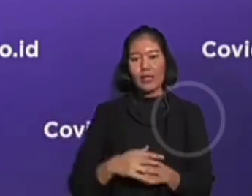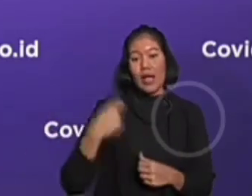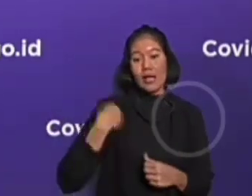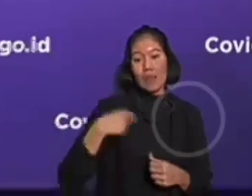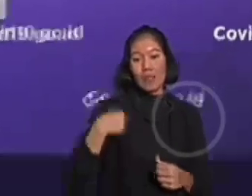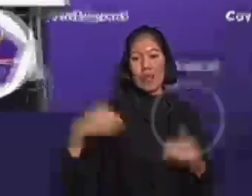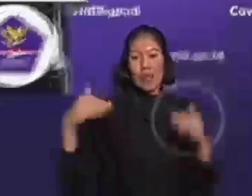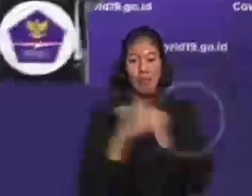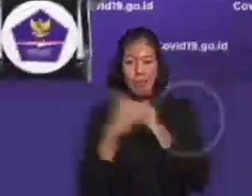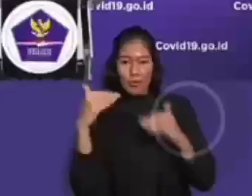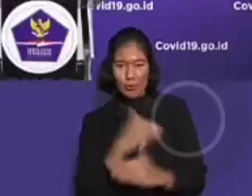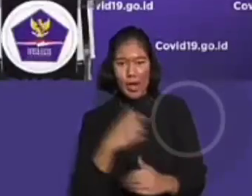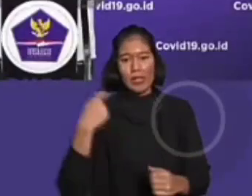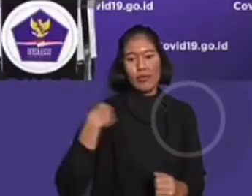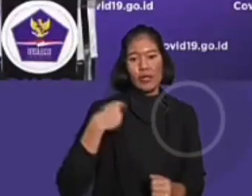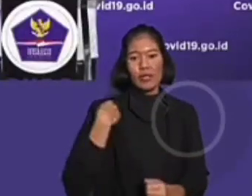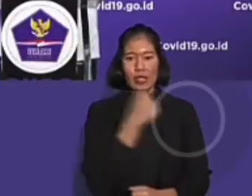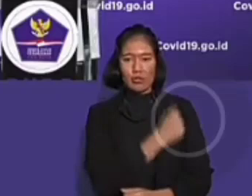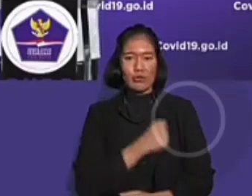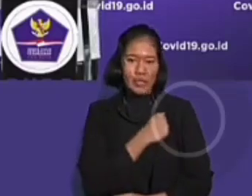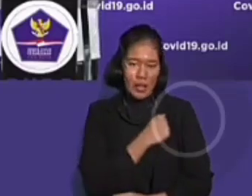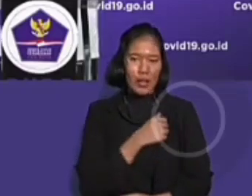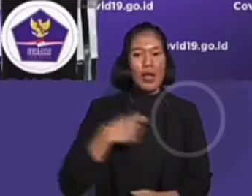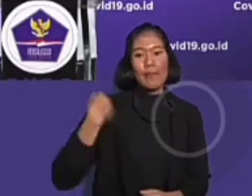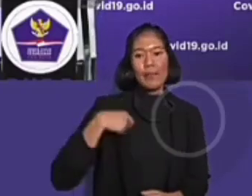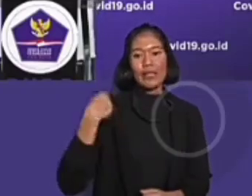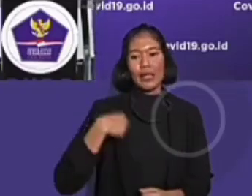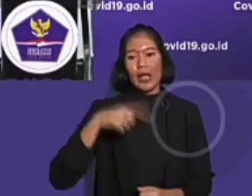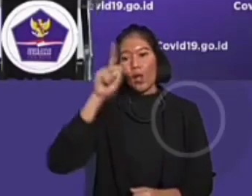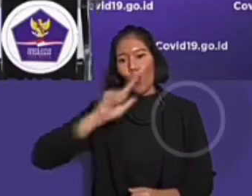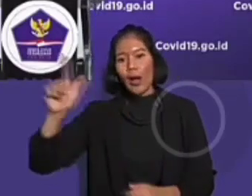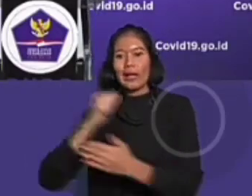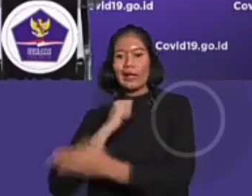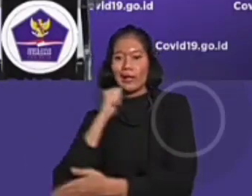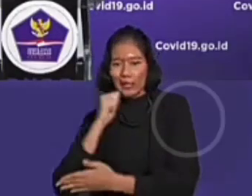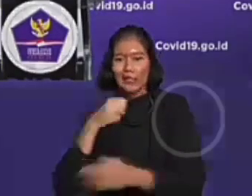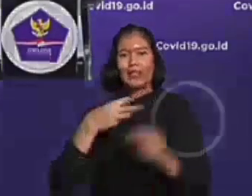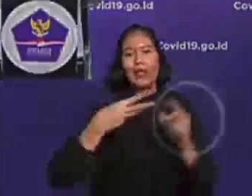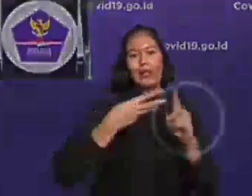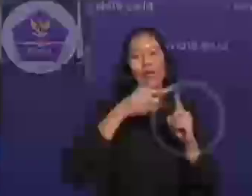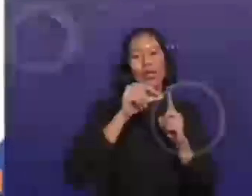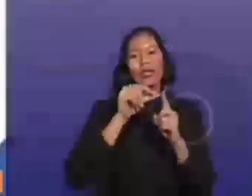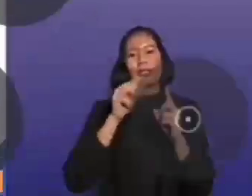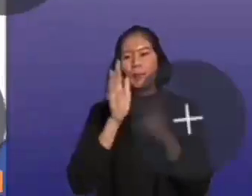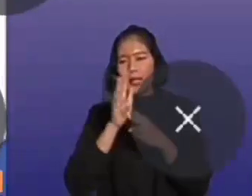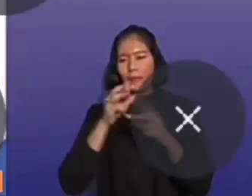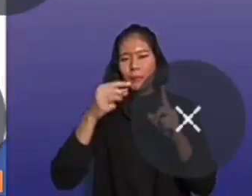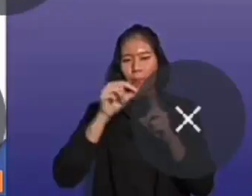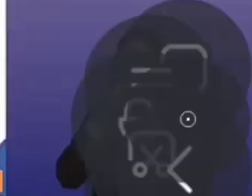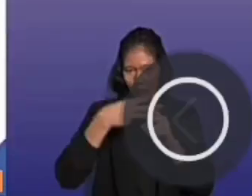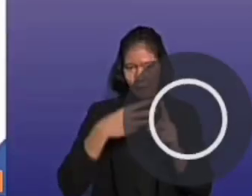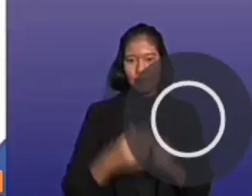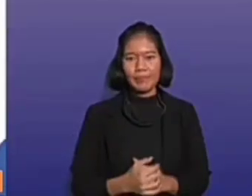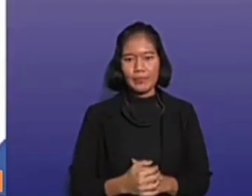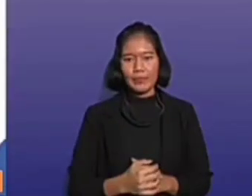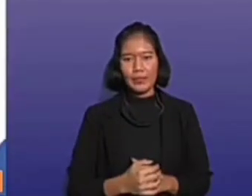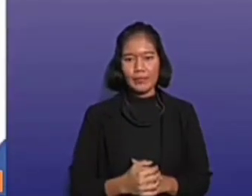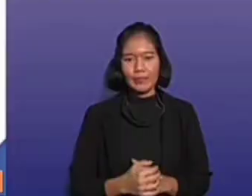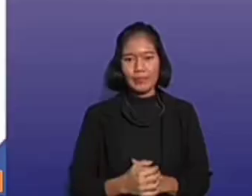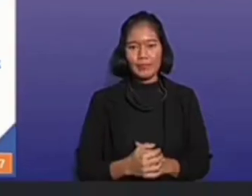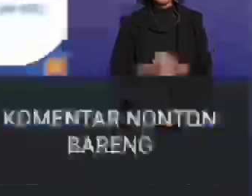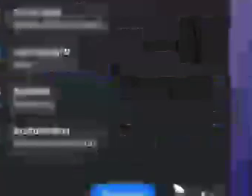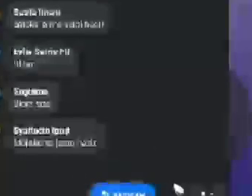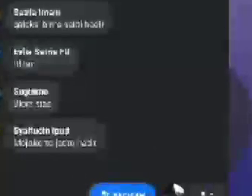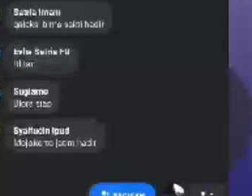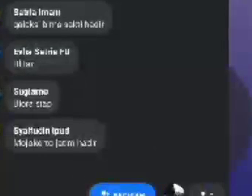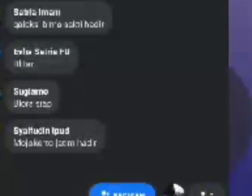Kementerian Sosial, Kementerian Luar Negeri, dan BNPB itu sendiri. Kepada PMI yang akan kembali ke tanah air akibat